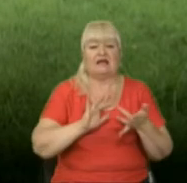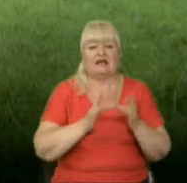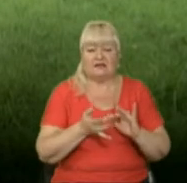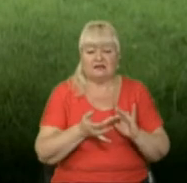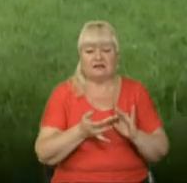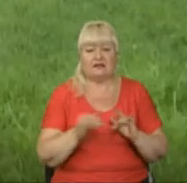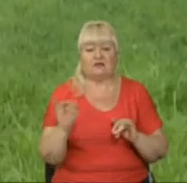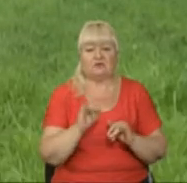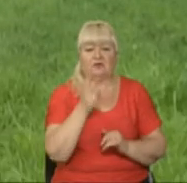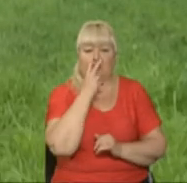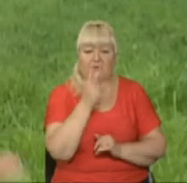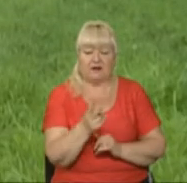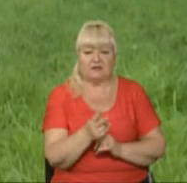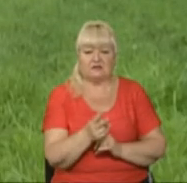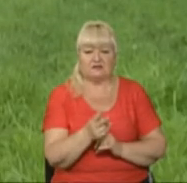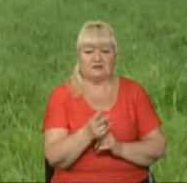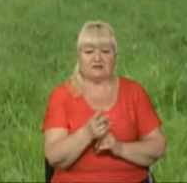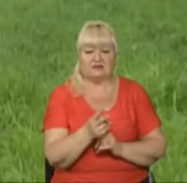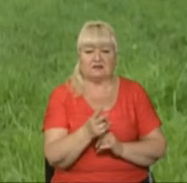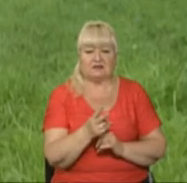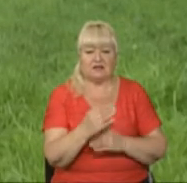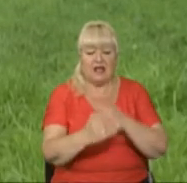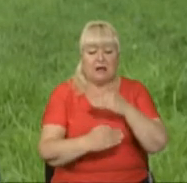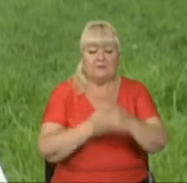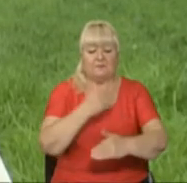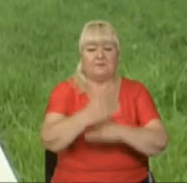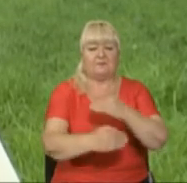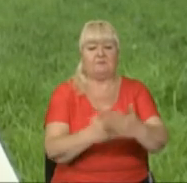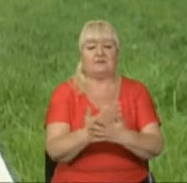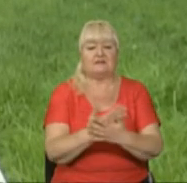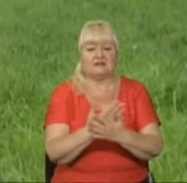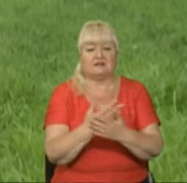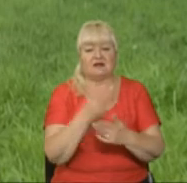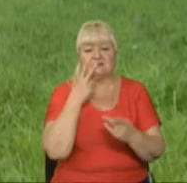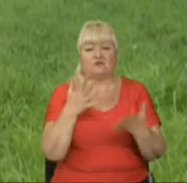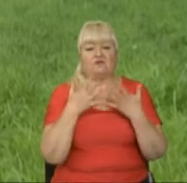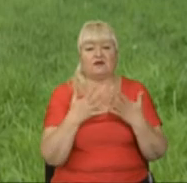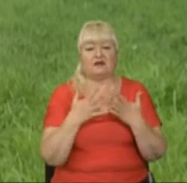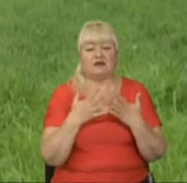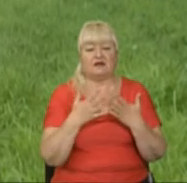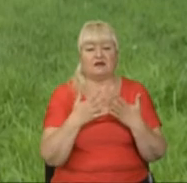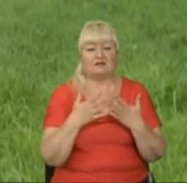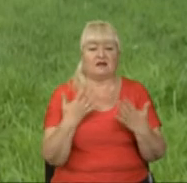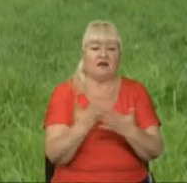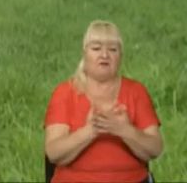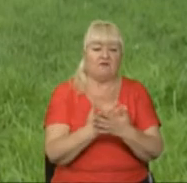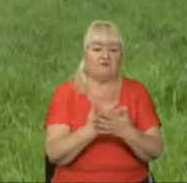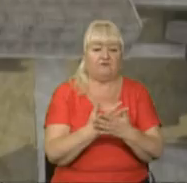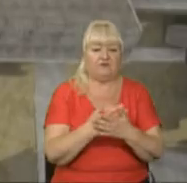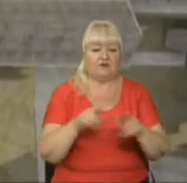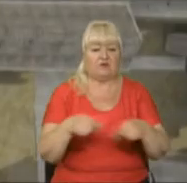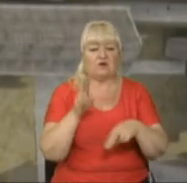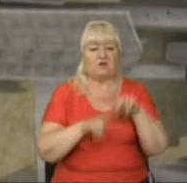безпосередньо і побачити мультимедійну презентацію в вигляді відеореконструкції княжого